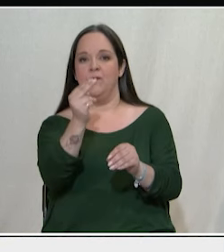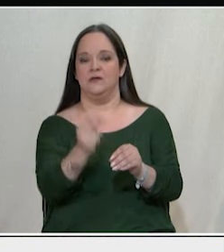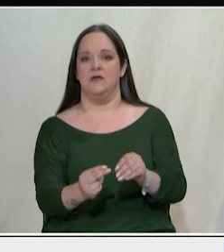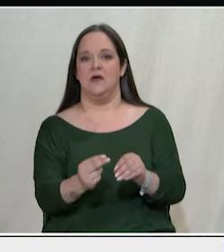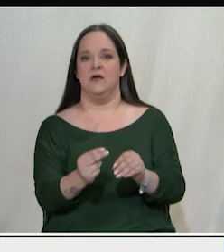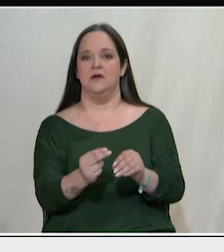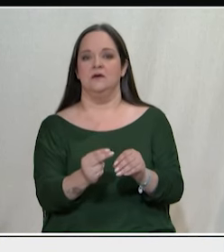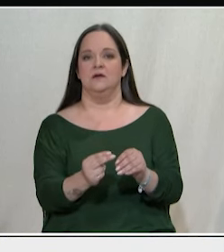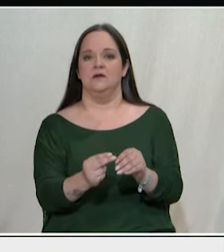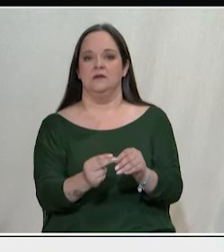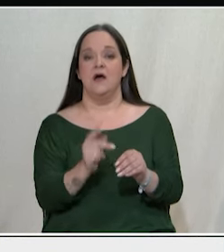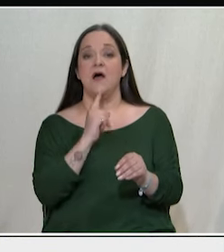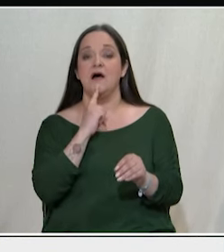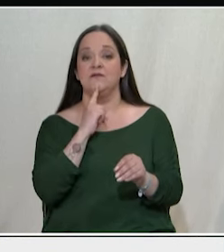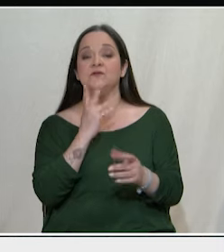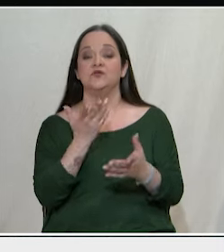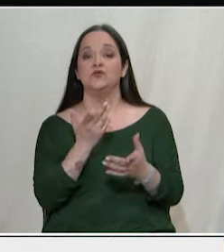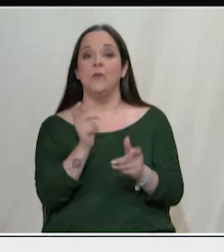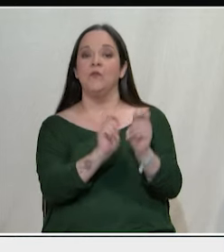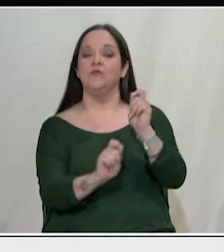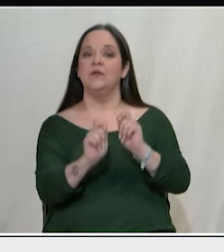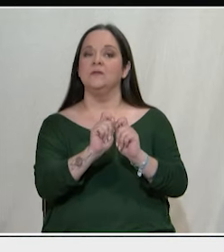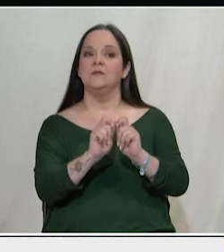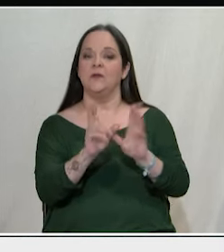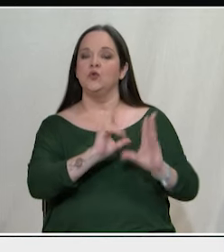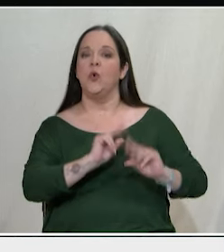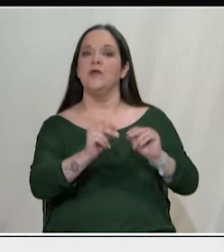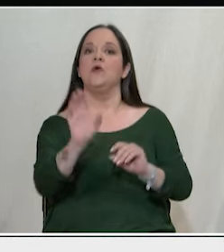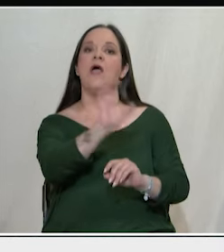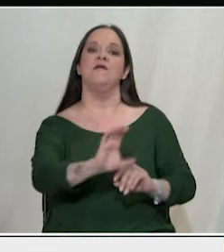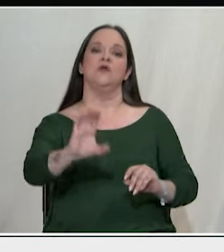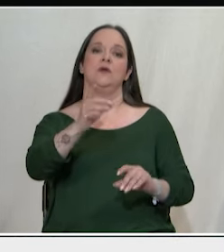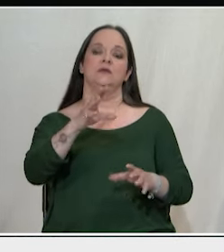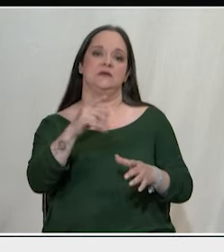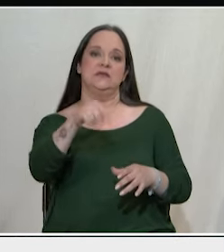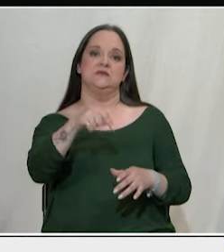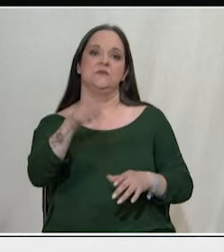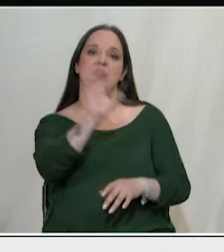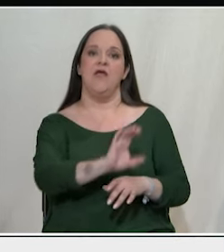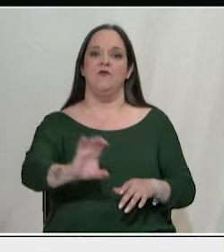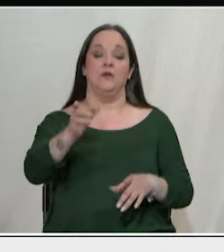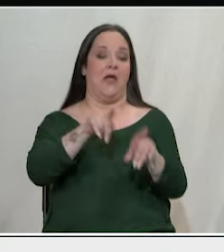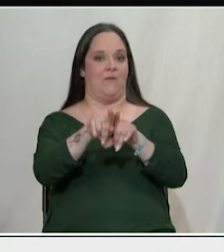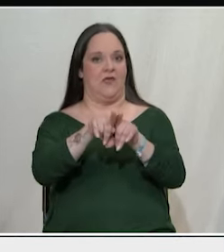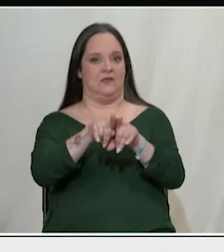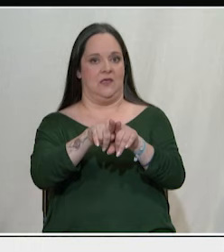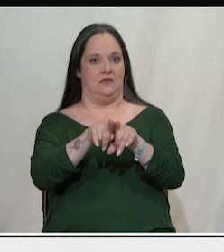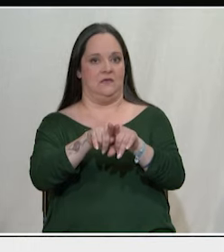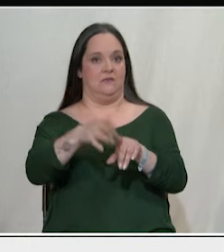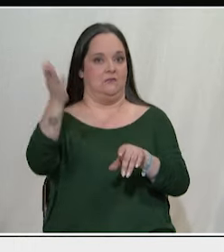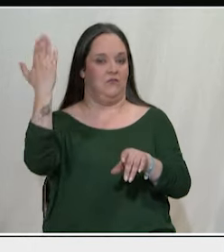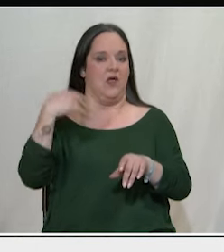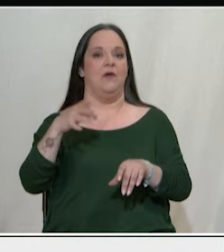αυτό το τοπίο έχει διαμορφωθεί και σε όλη την Ευρώπη δηλαδή σήμερα η Ευρώπη δεν έχει καμία σχέση με την Ευρώπη που